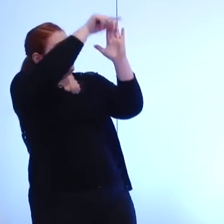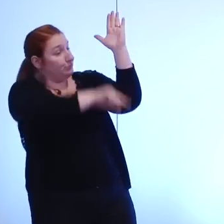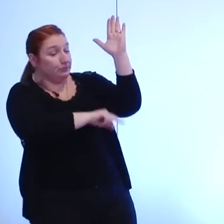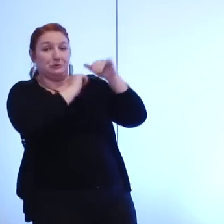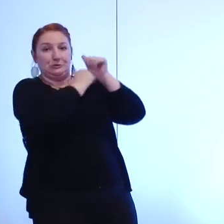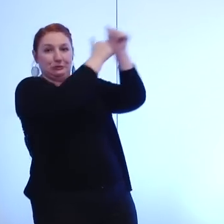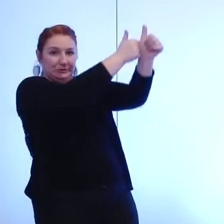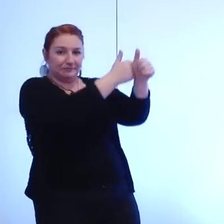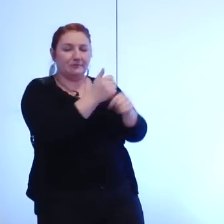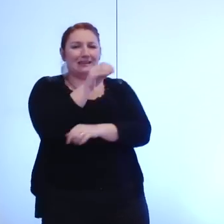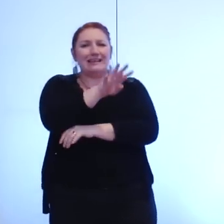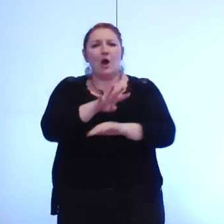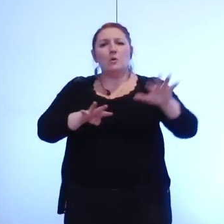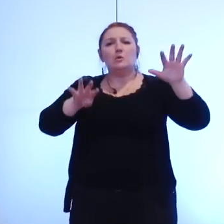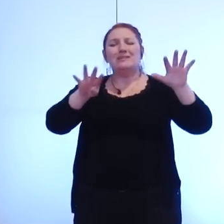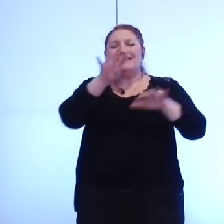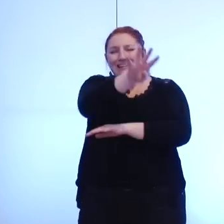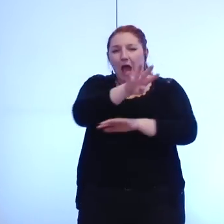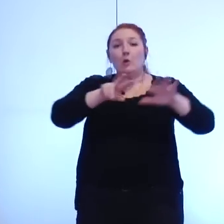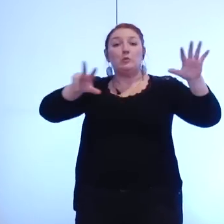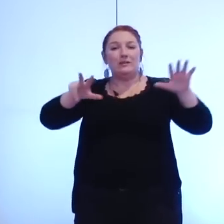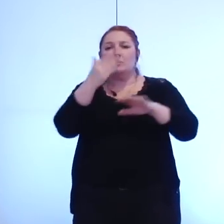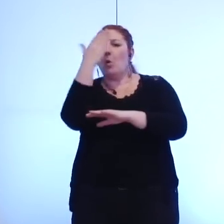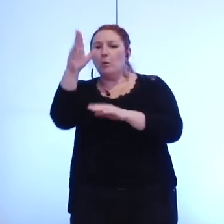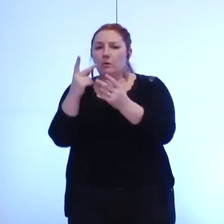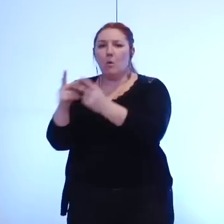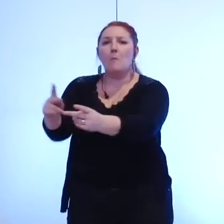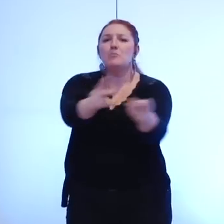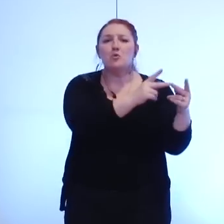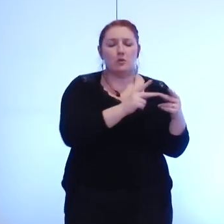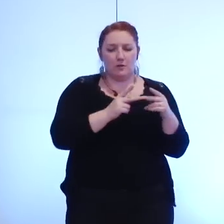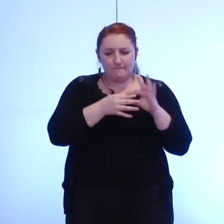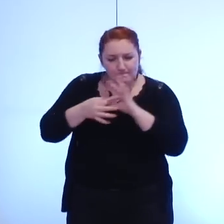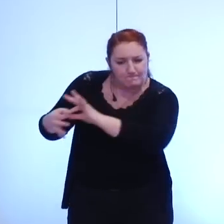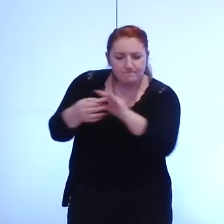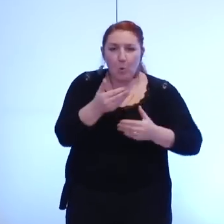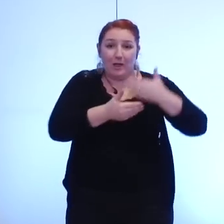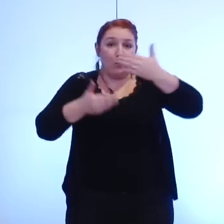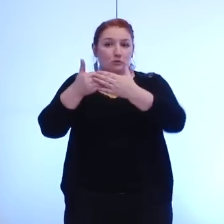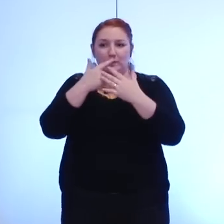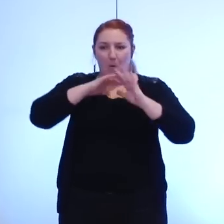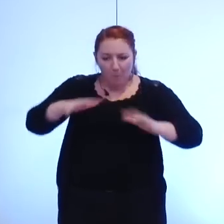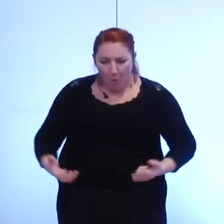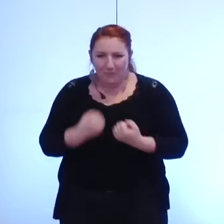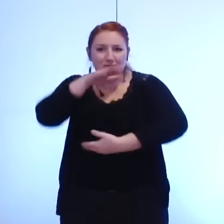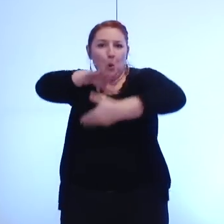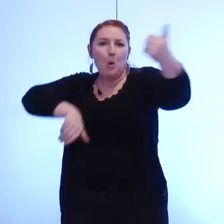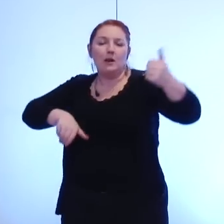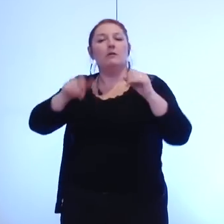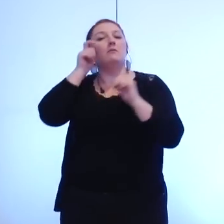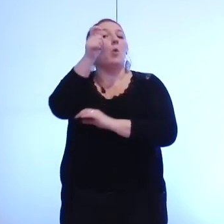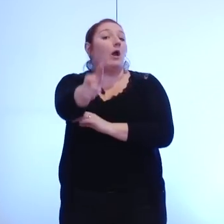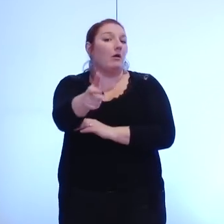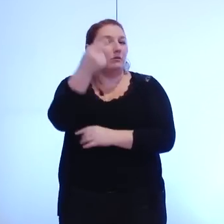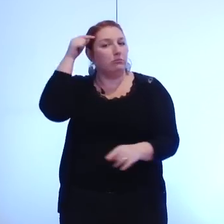communes des transferts de compétences qui soient cohérents cohérents pour gagner en visibilité pour l'usager le